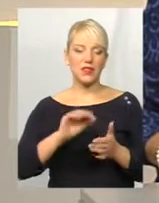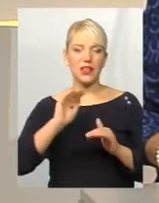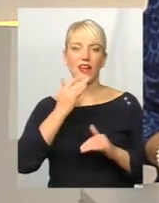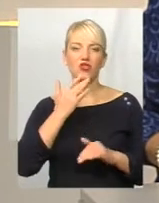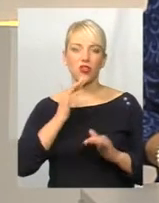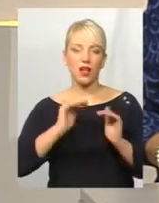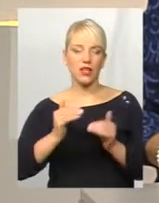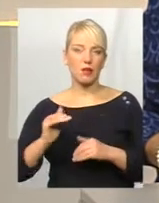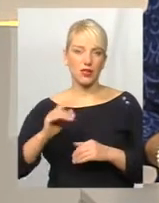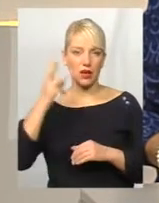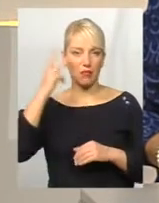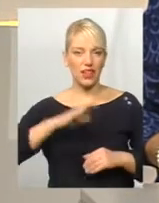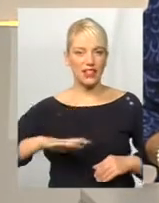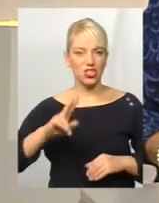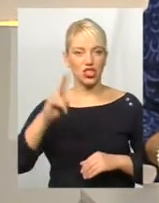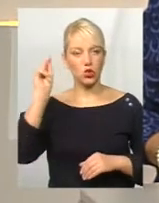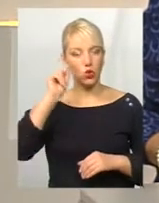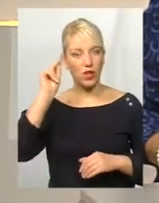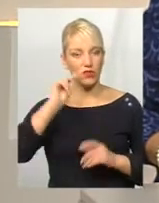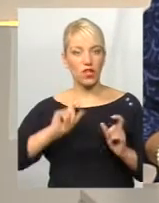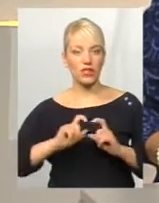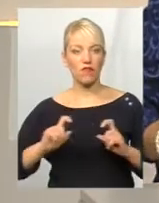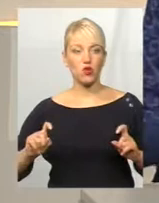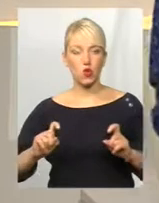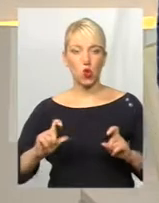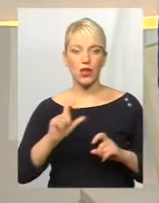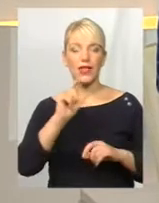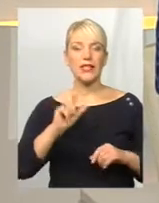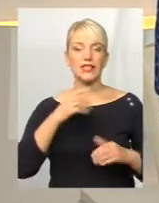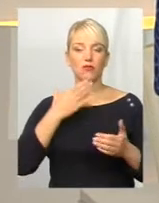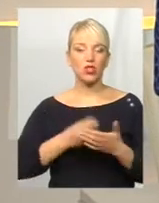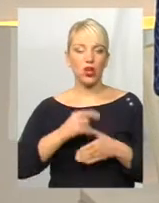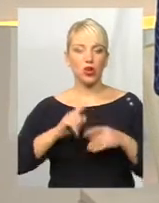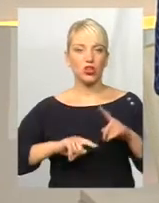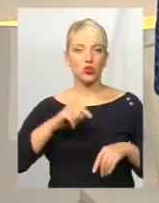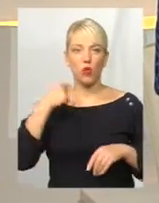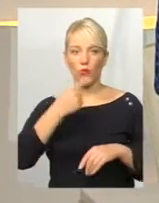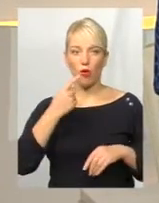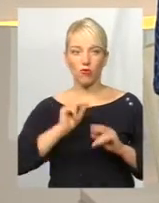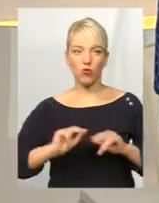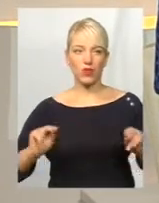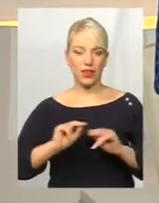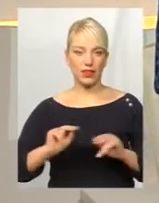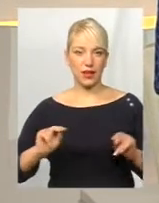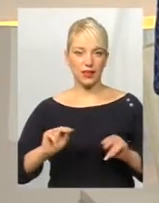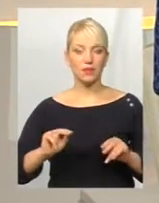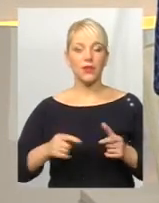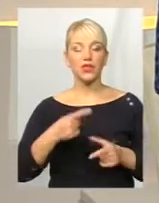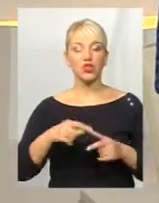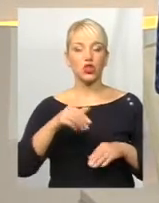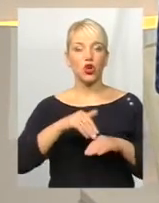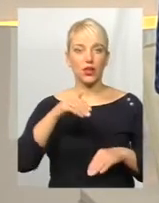Хмельниччини, які навчаються в школах з своєю рідною мовою викладання, чи